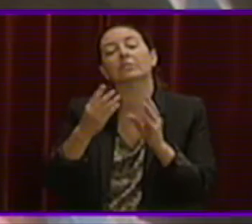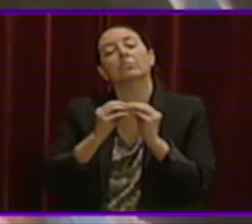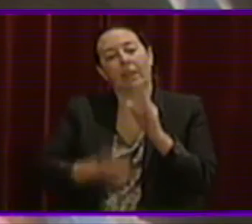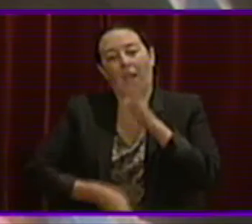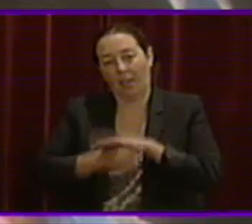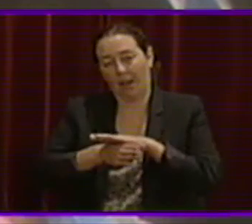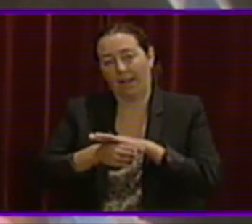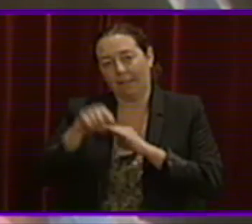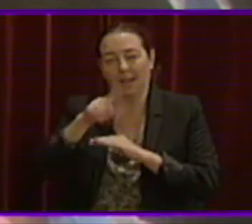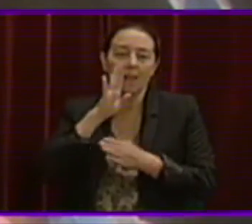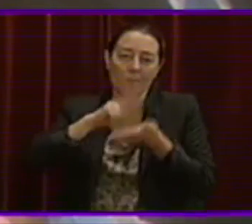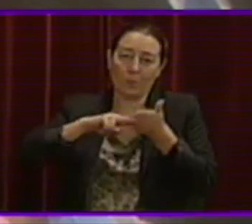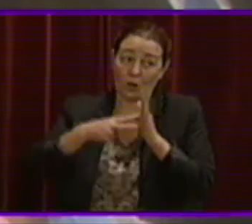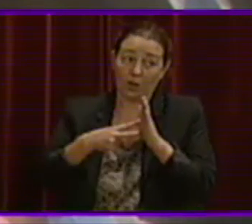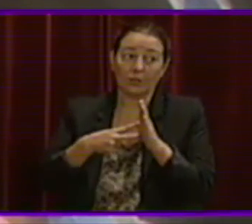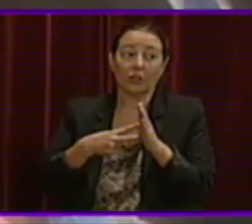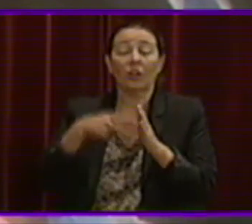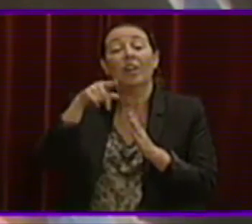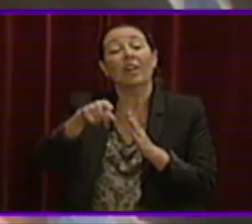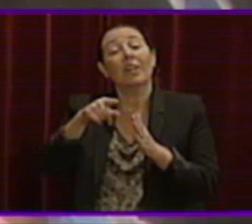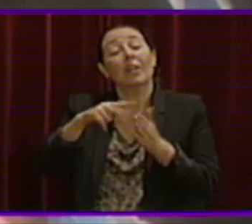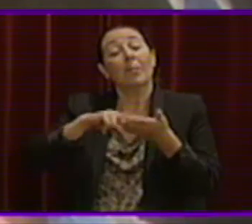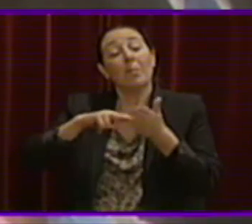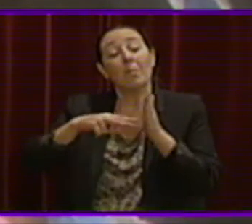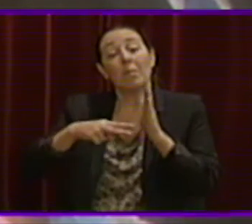endavant aquest projecte. Projecte, per un altre costat,